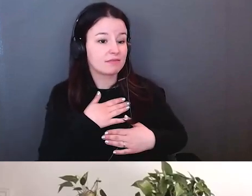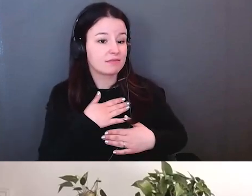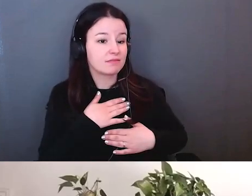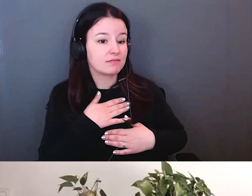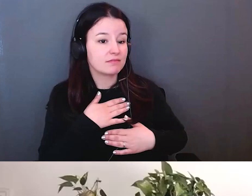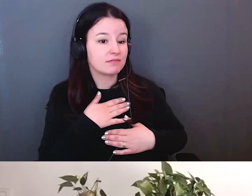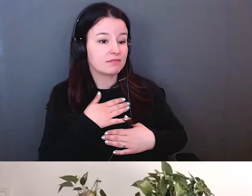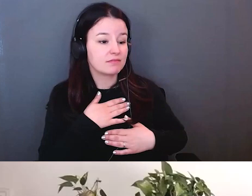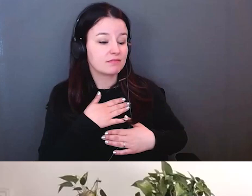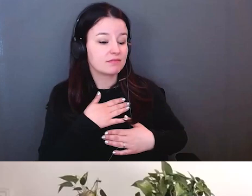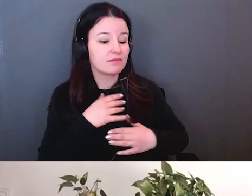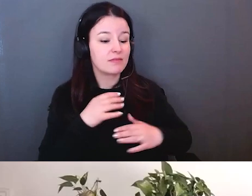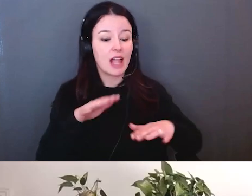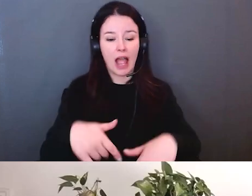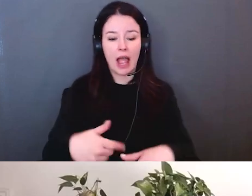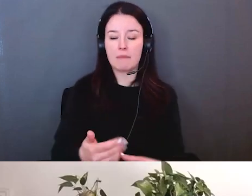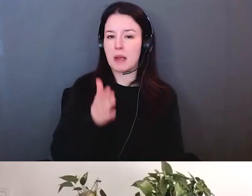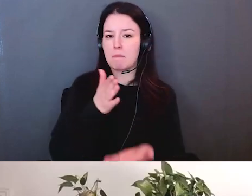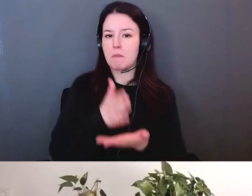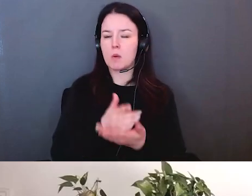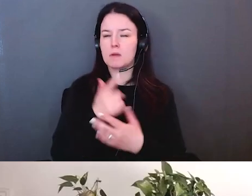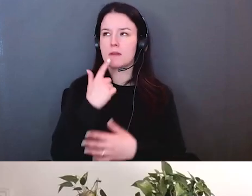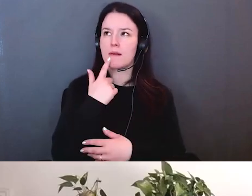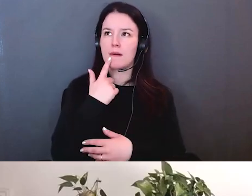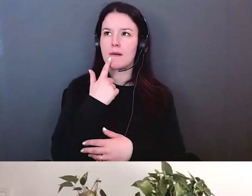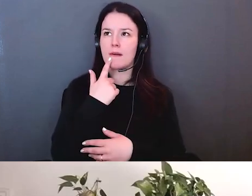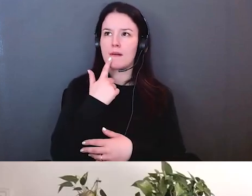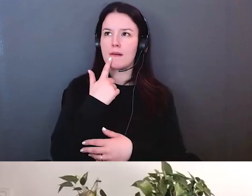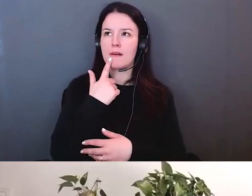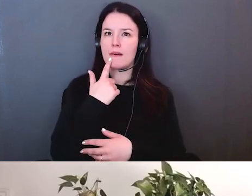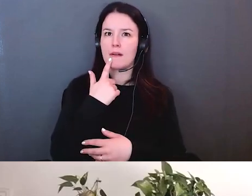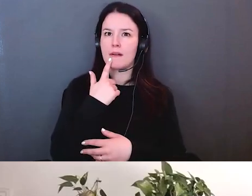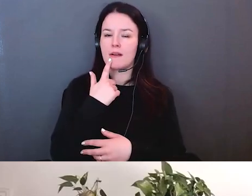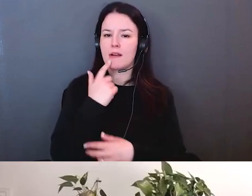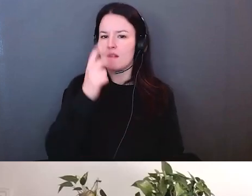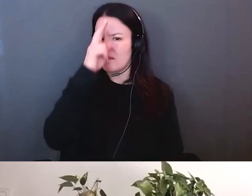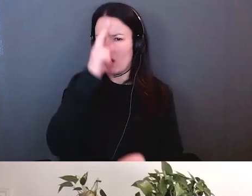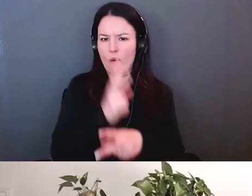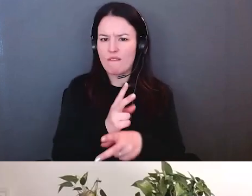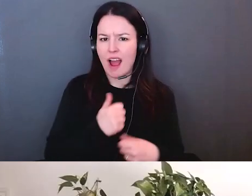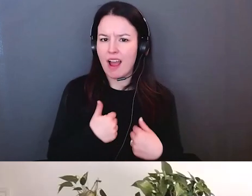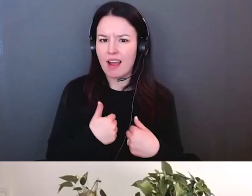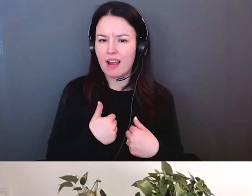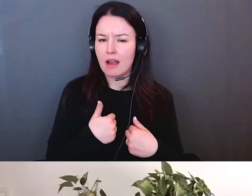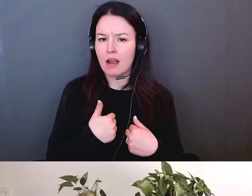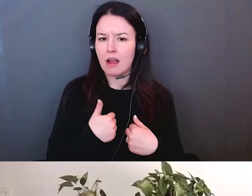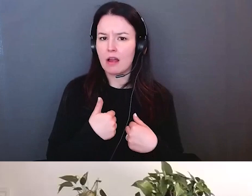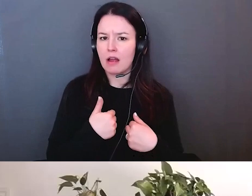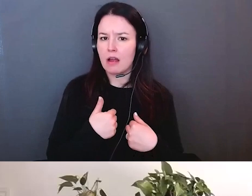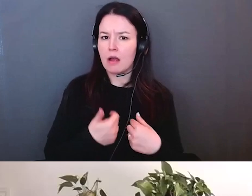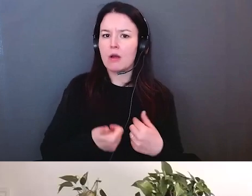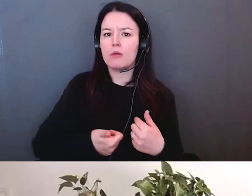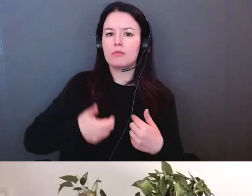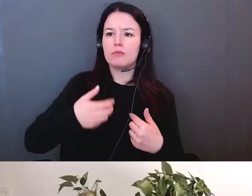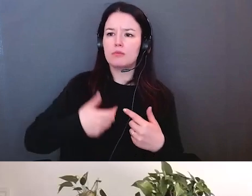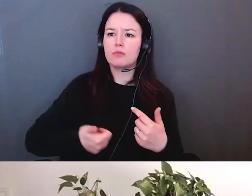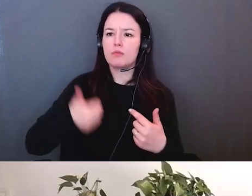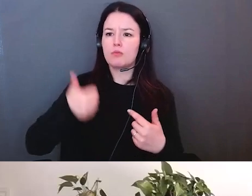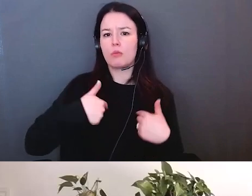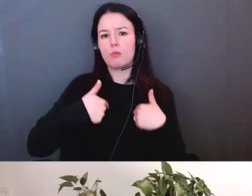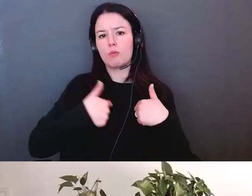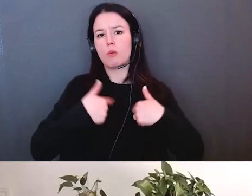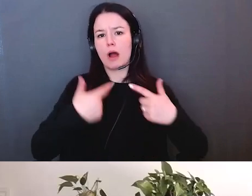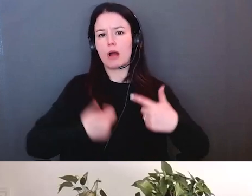enveloppées le bâtiment et Alec enseignait et disait voilà il y a tout dont on a besoin pour soutenir nos vies pour